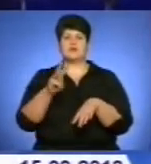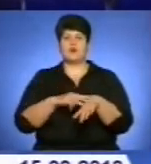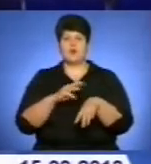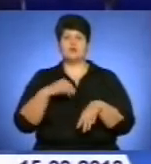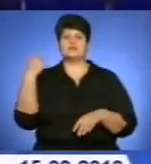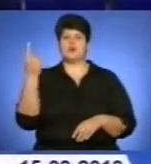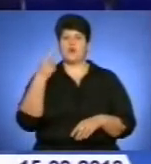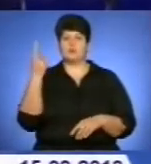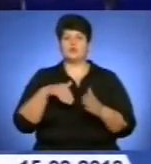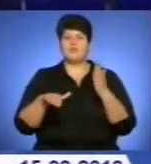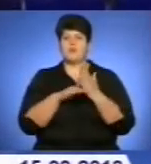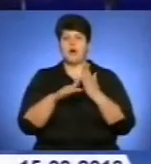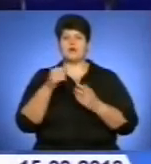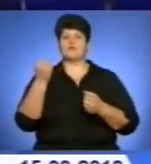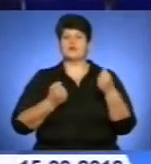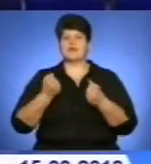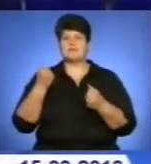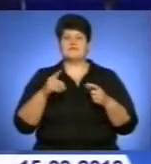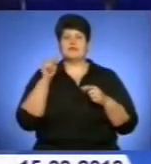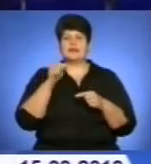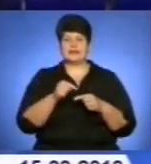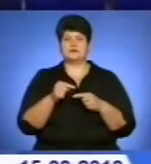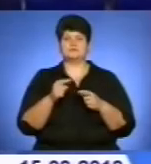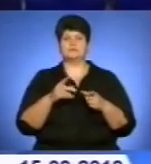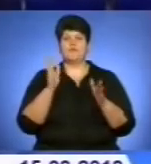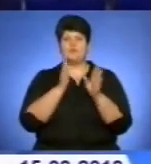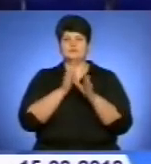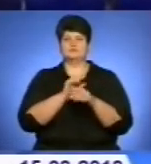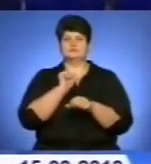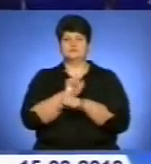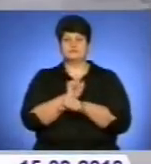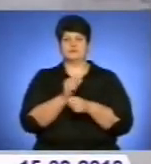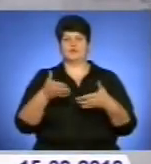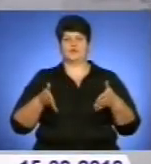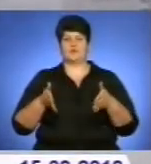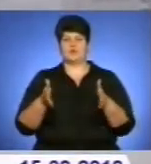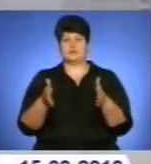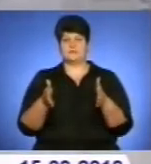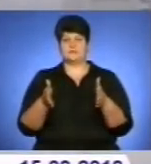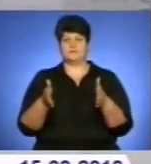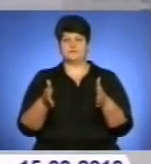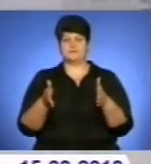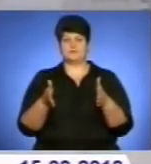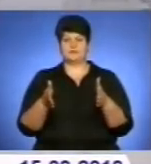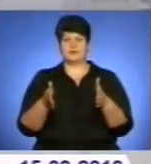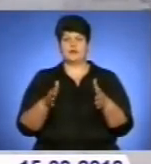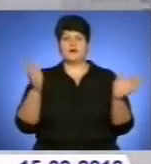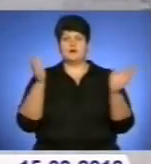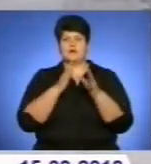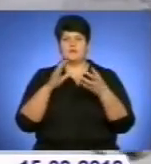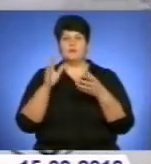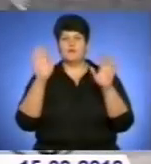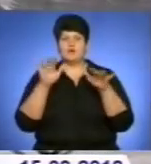15-20 метрів за секунду. Хуртовини в окремих місцях намело до 2 метрів. Тож рух дійсно дуже